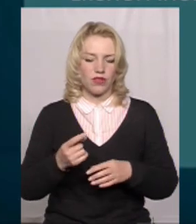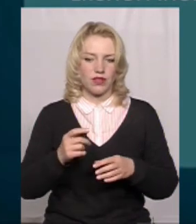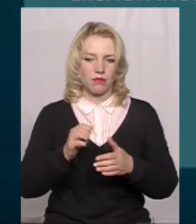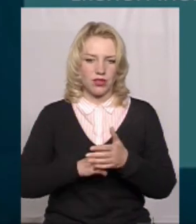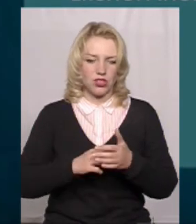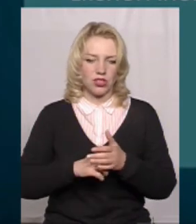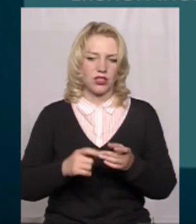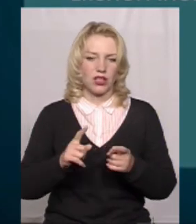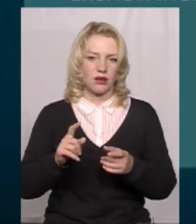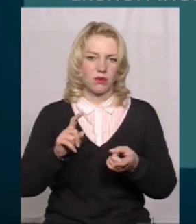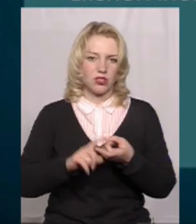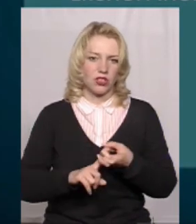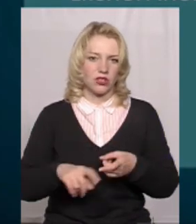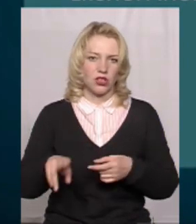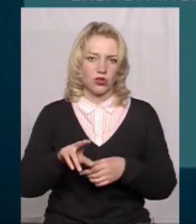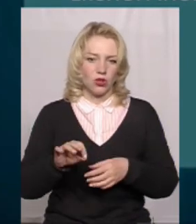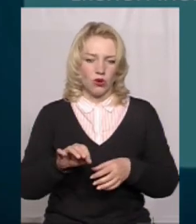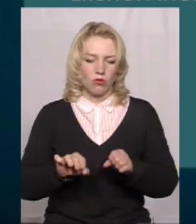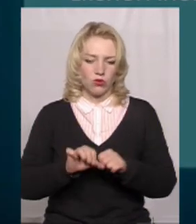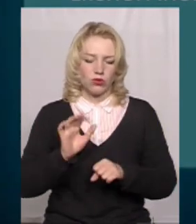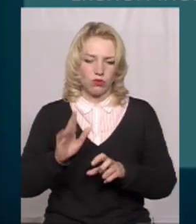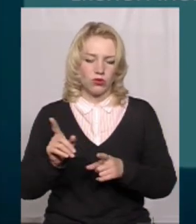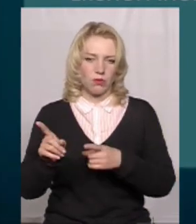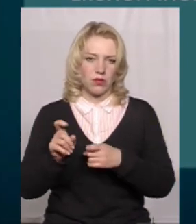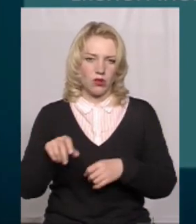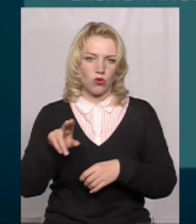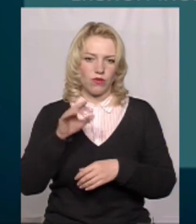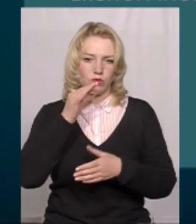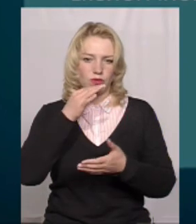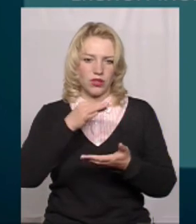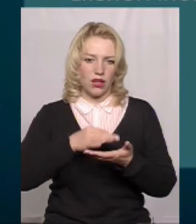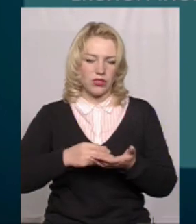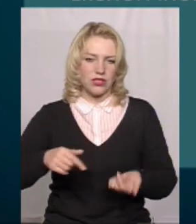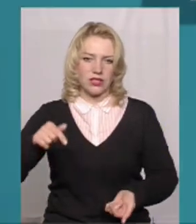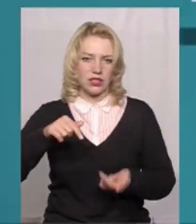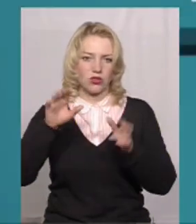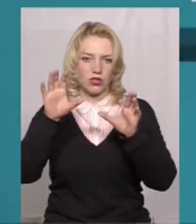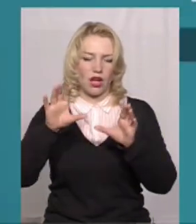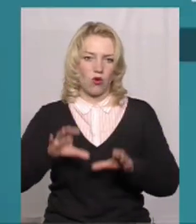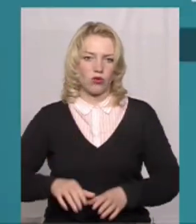до даного природоохоронного порушення, будуть притягнутися до відповідальності згідно чинного законодавства.